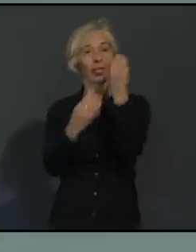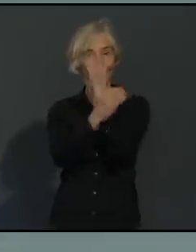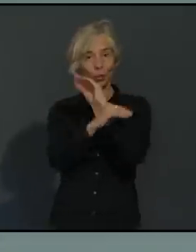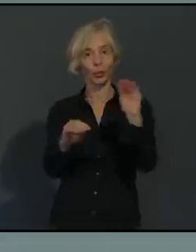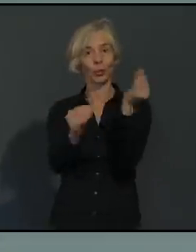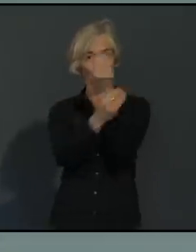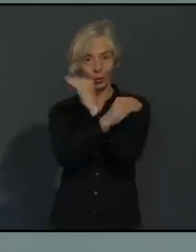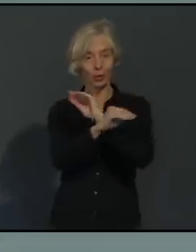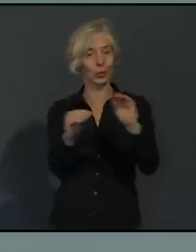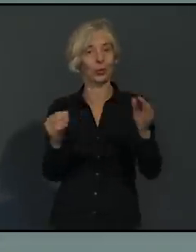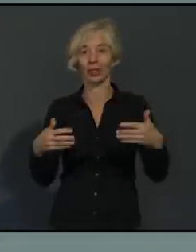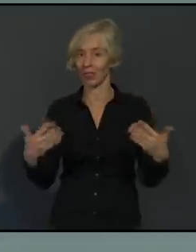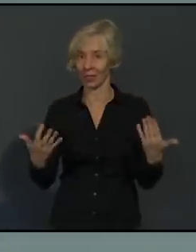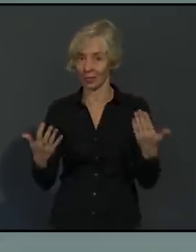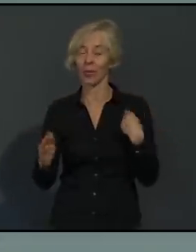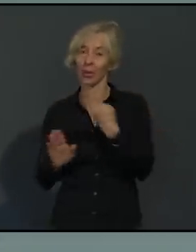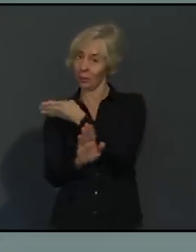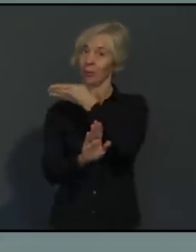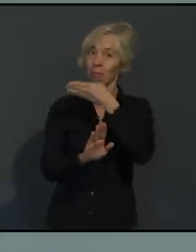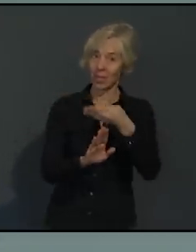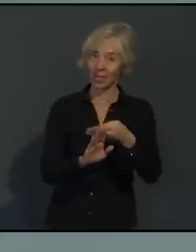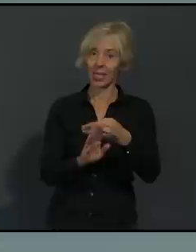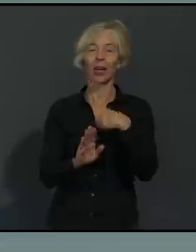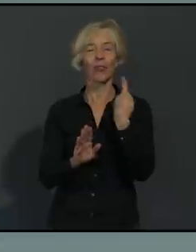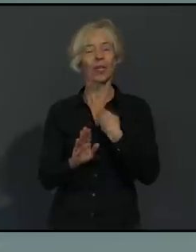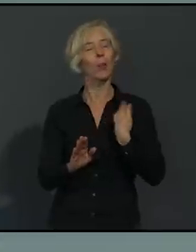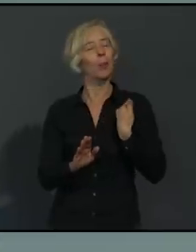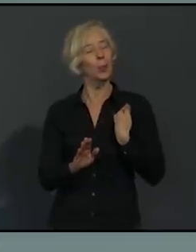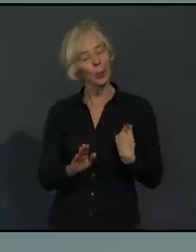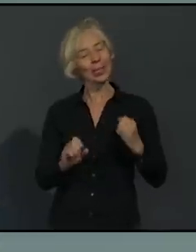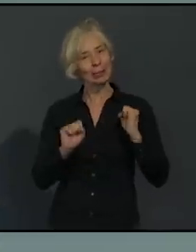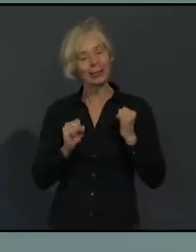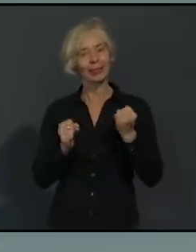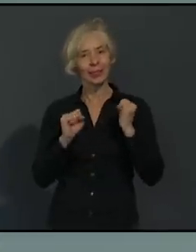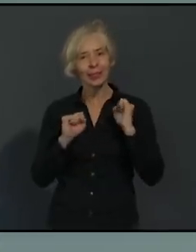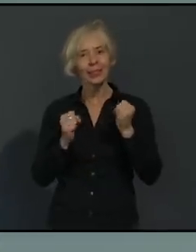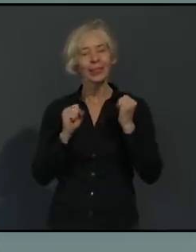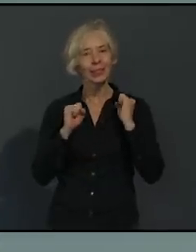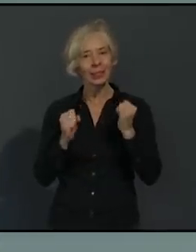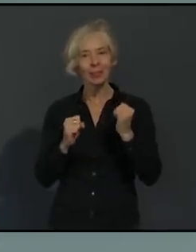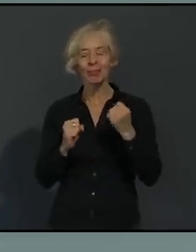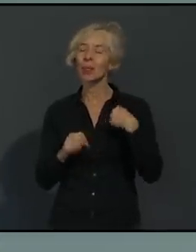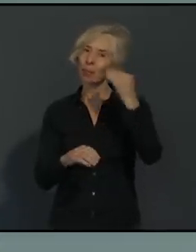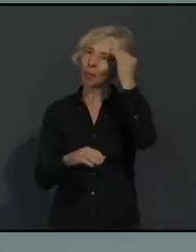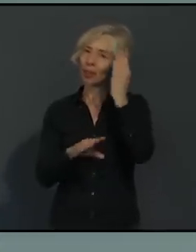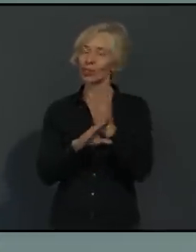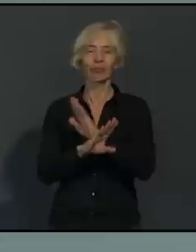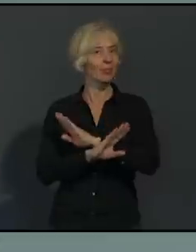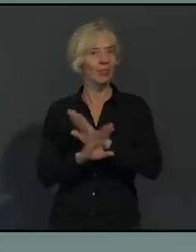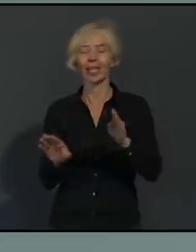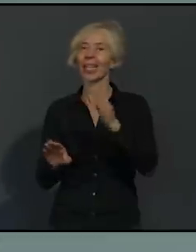leider noch nicht ausreichen und uns die Zahlen bezüglich des Coronavirus weiter